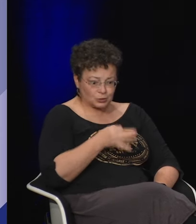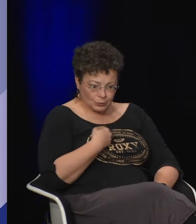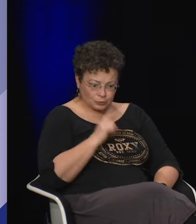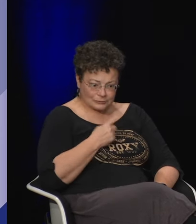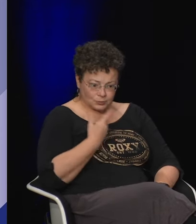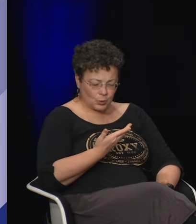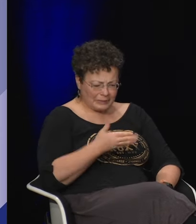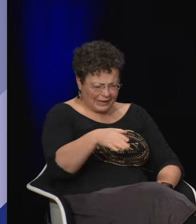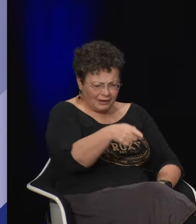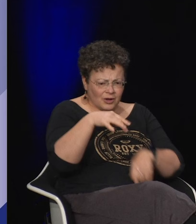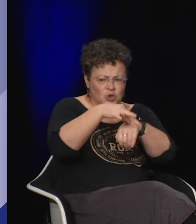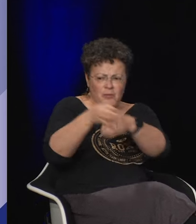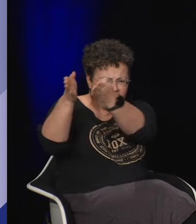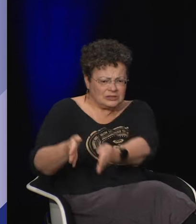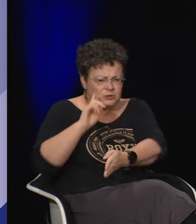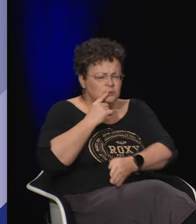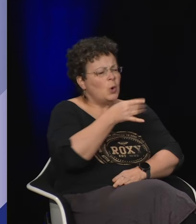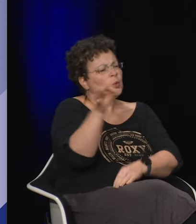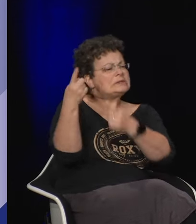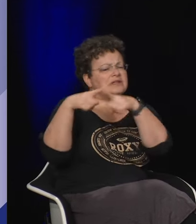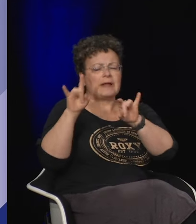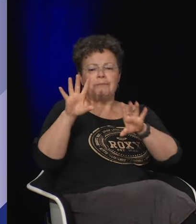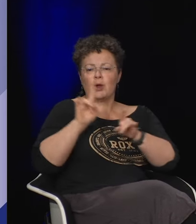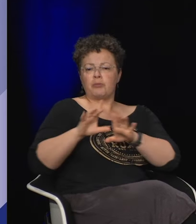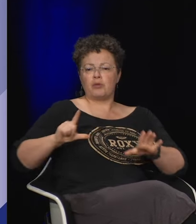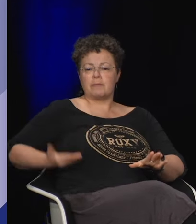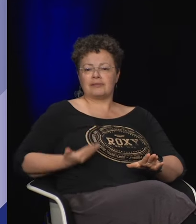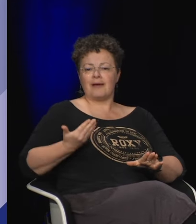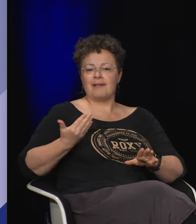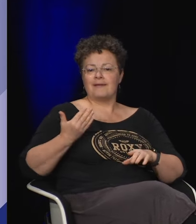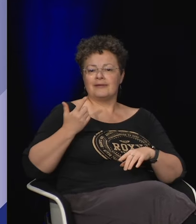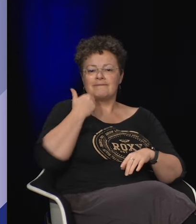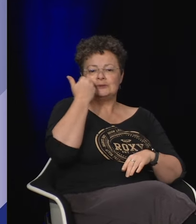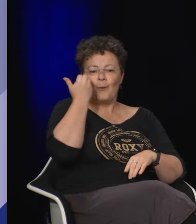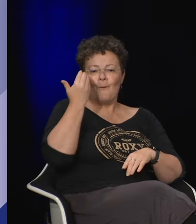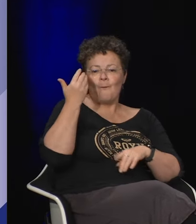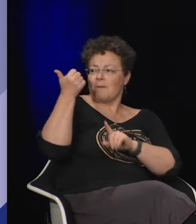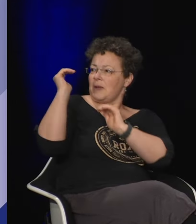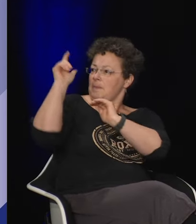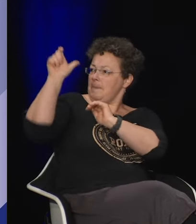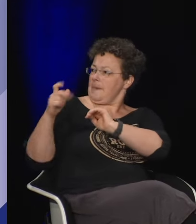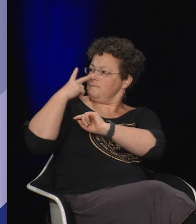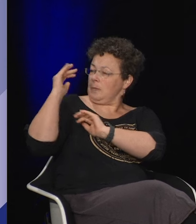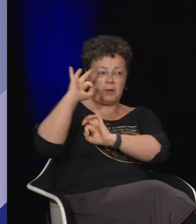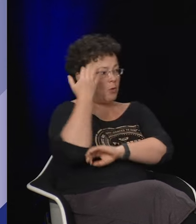'une personne sourde puisse travailler en tant que guide conférencière j'ai dit mais toi il y un accompagnant oui mais c'est c'est du